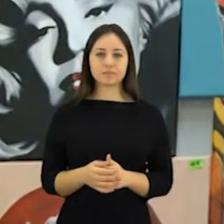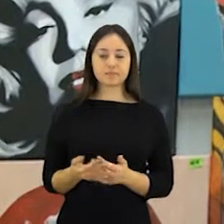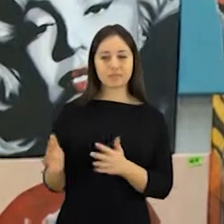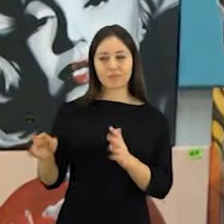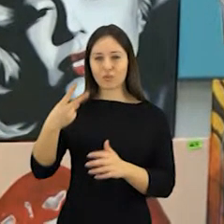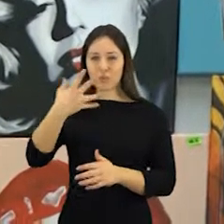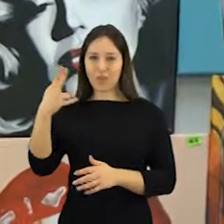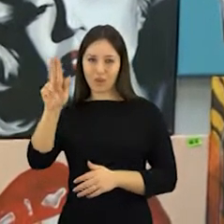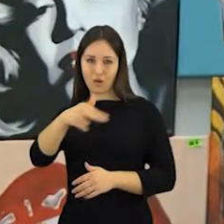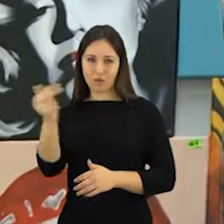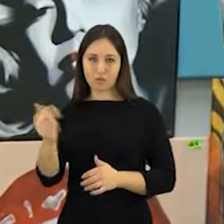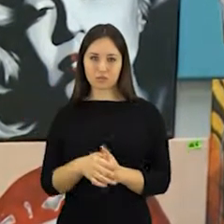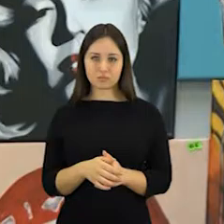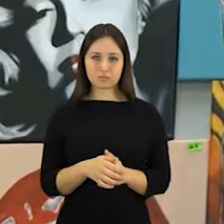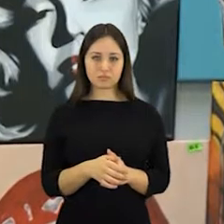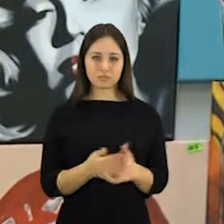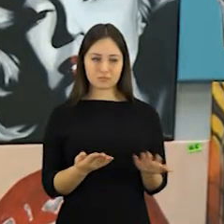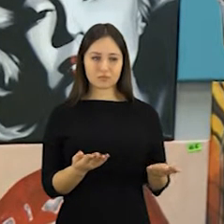Tai mažda po 25 eurus.